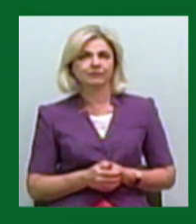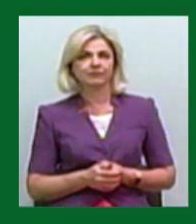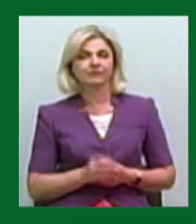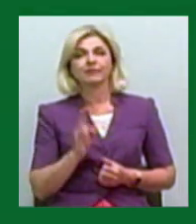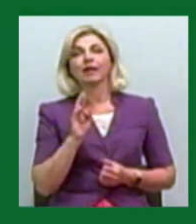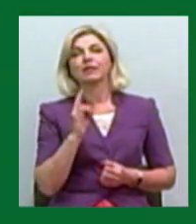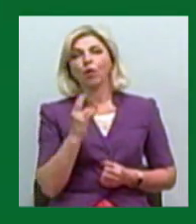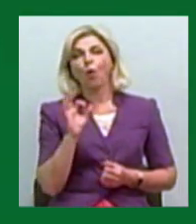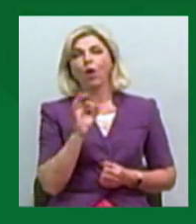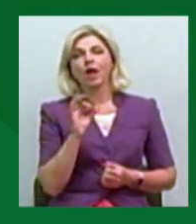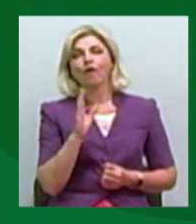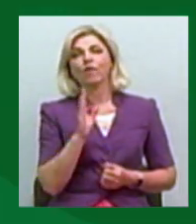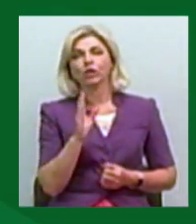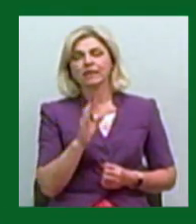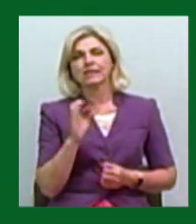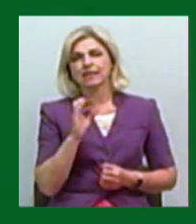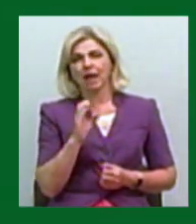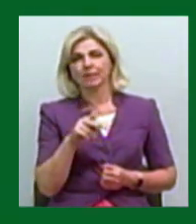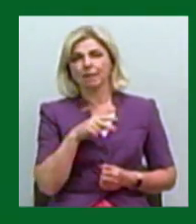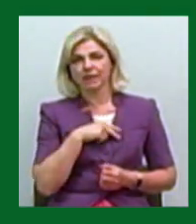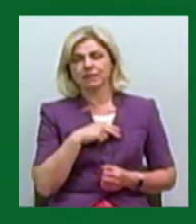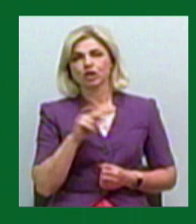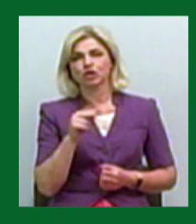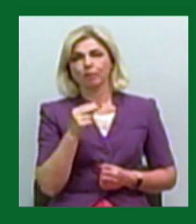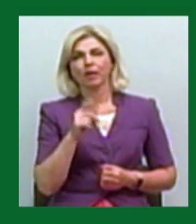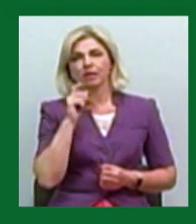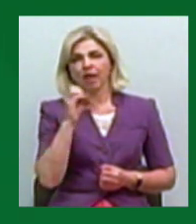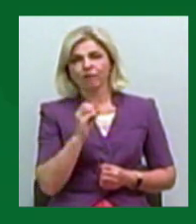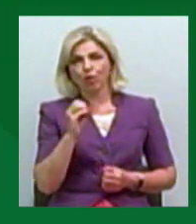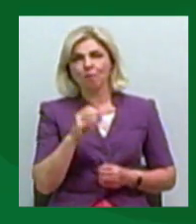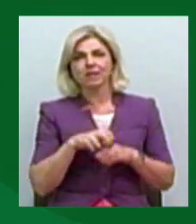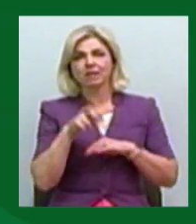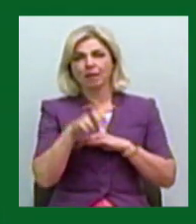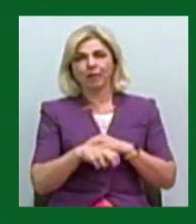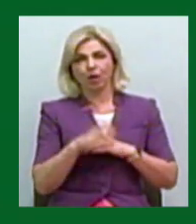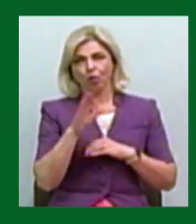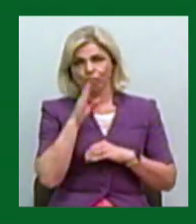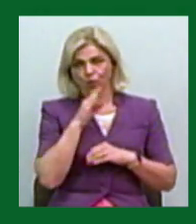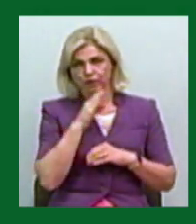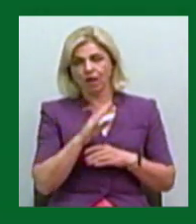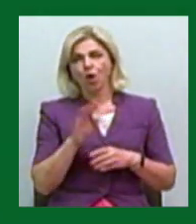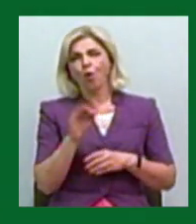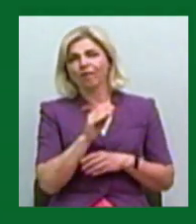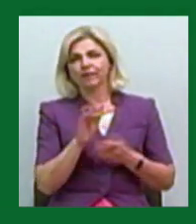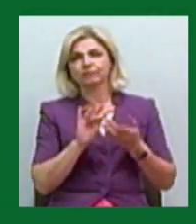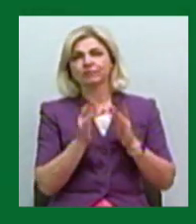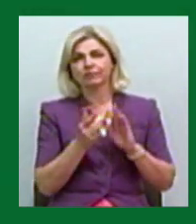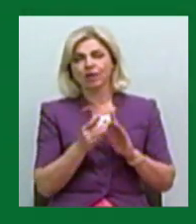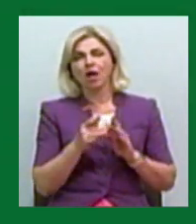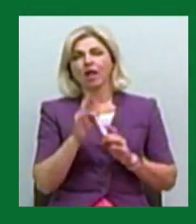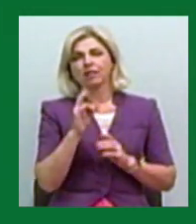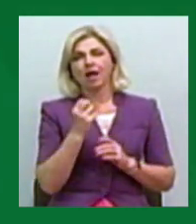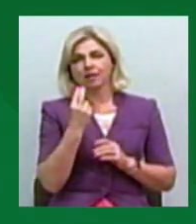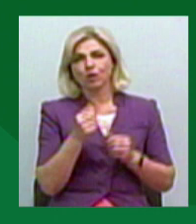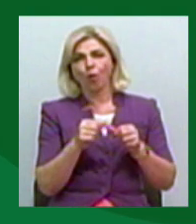Миколаївець Олег Колодій – срібний призер Чемпіонату Європи зі стрибків у воду. Про це повідомили на офіційній сторінці Національного олімпійського комітету України у